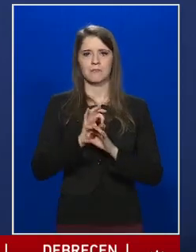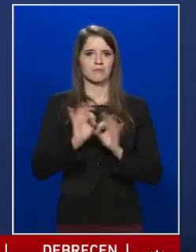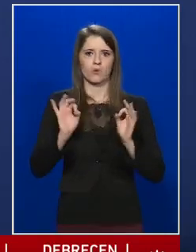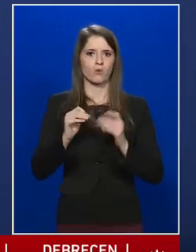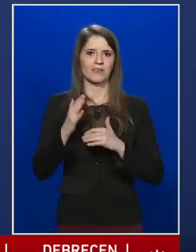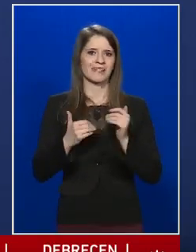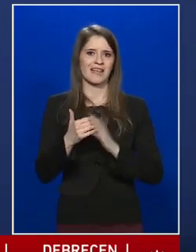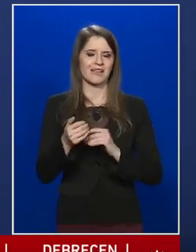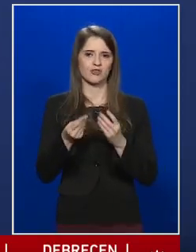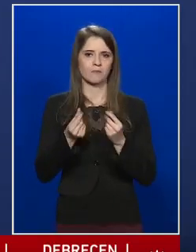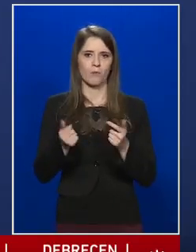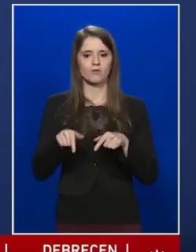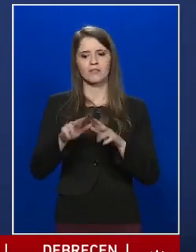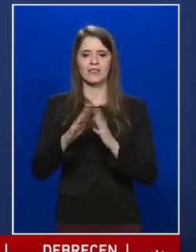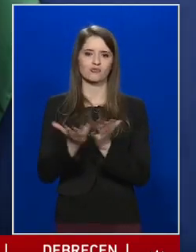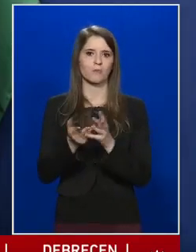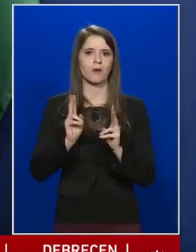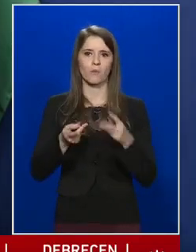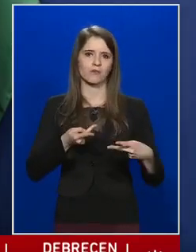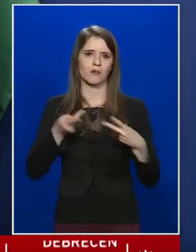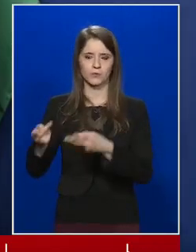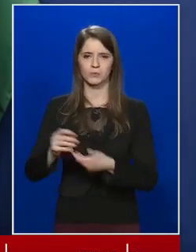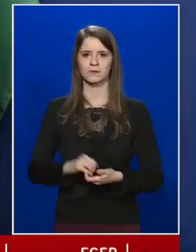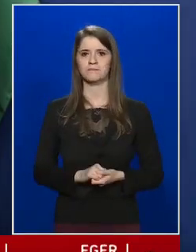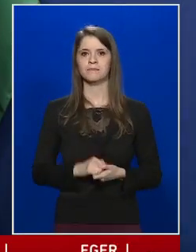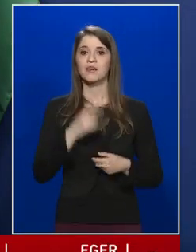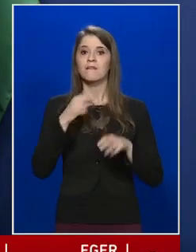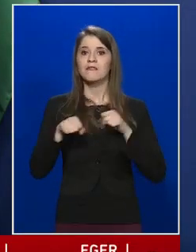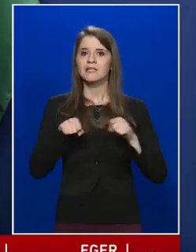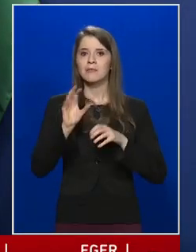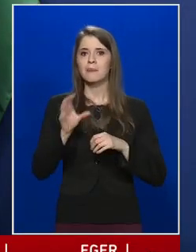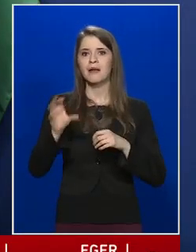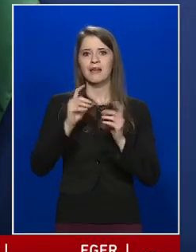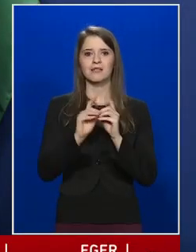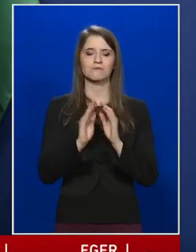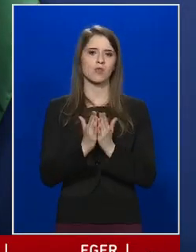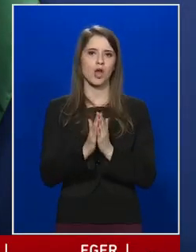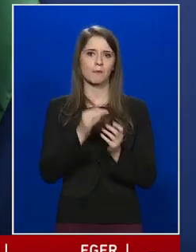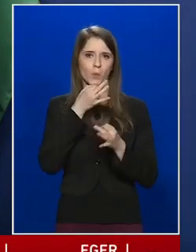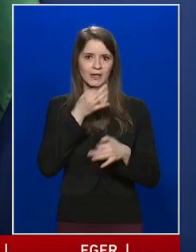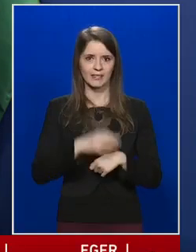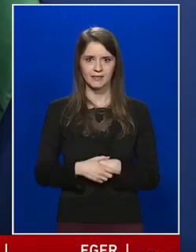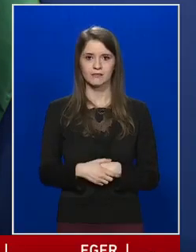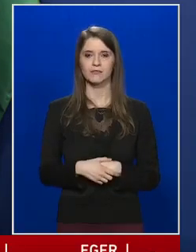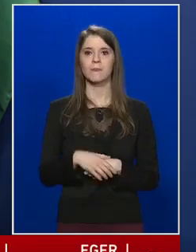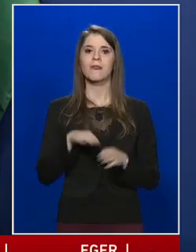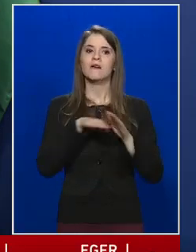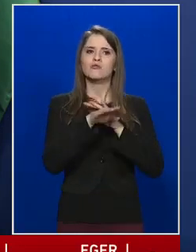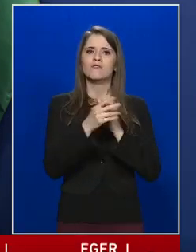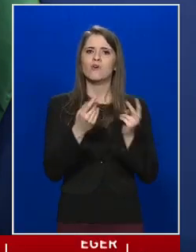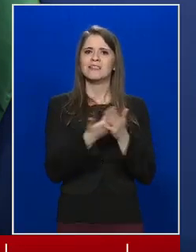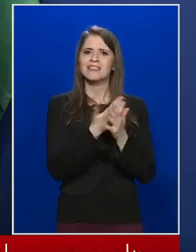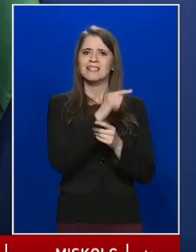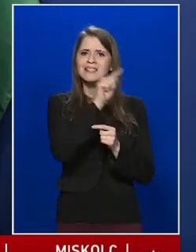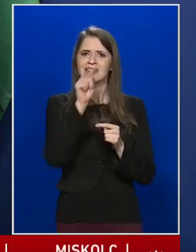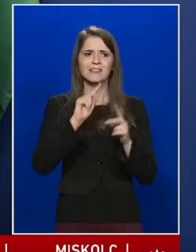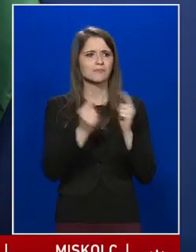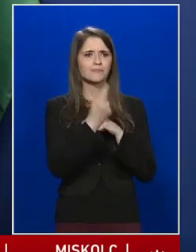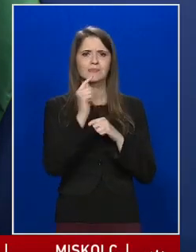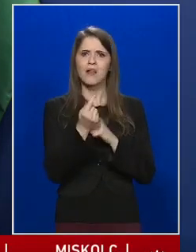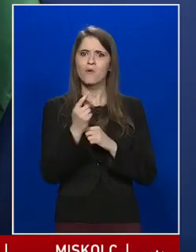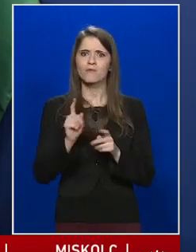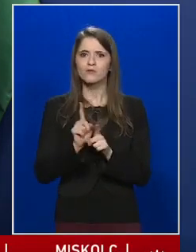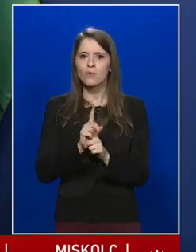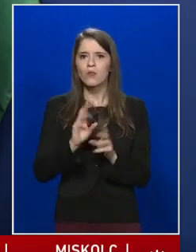ezeknek a csomagoknak. A Veszprém megyei napló megkeresése. A külföldi hírek között előfordul olyan, hogy